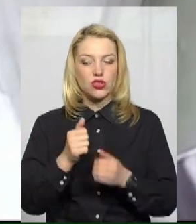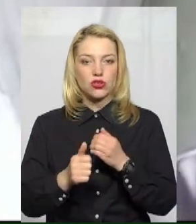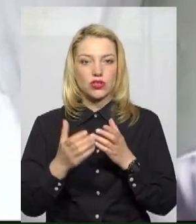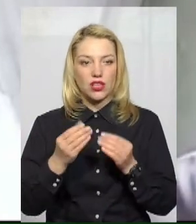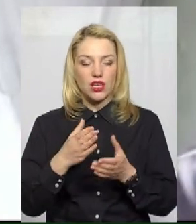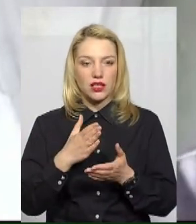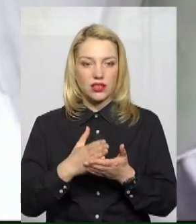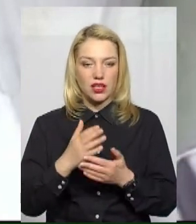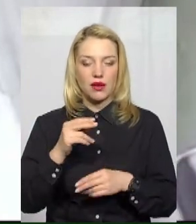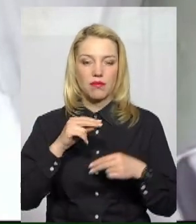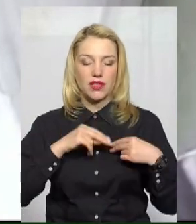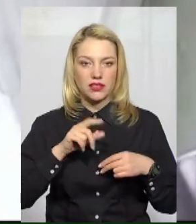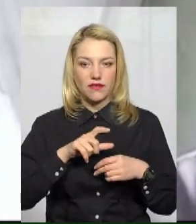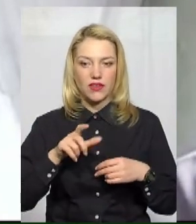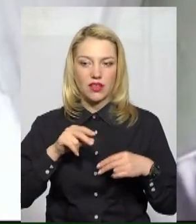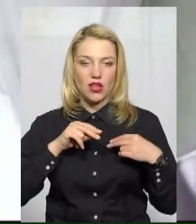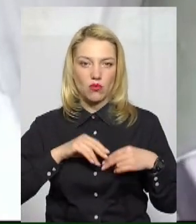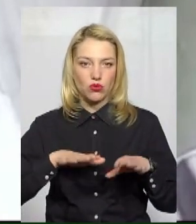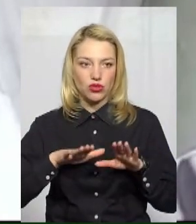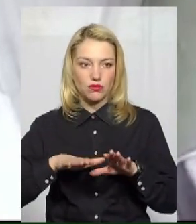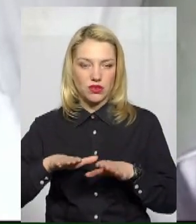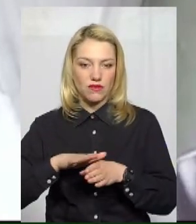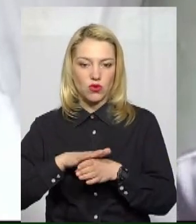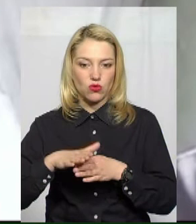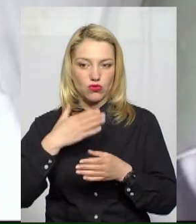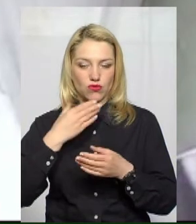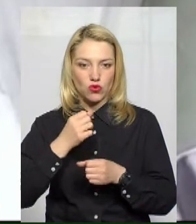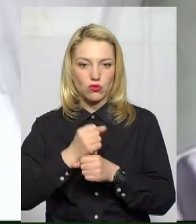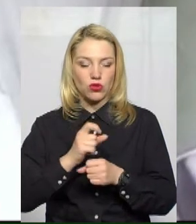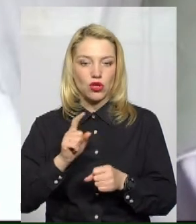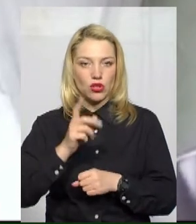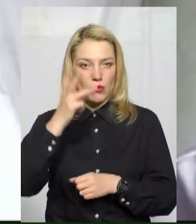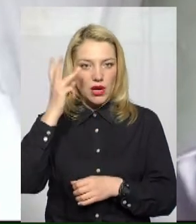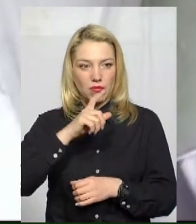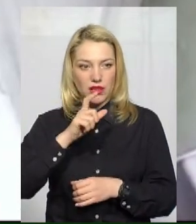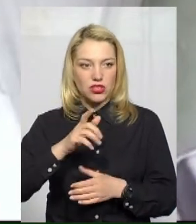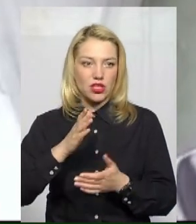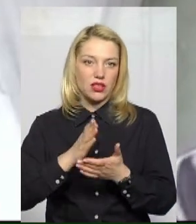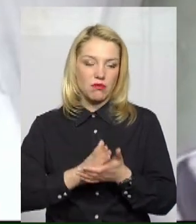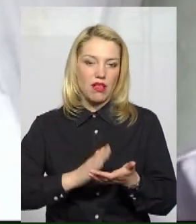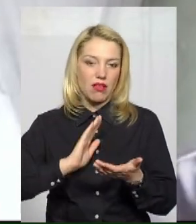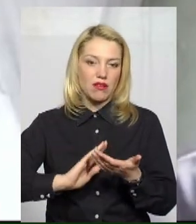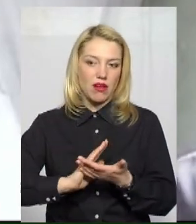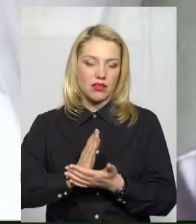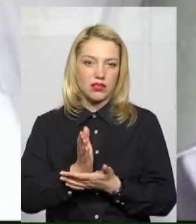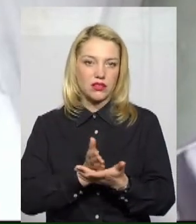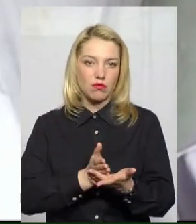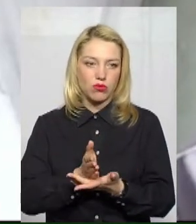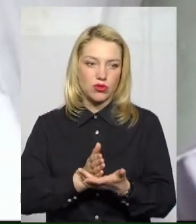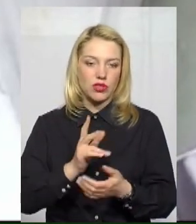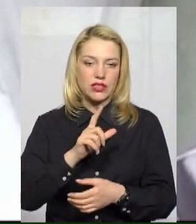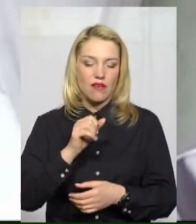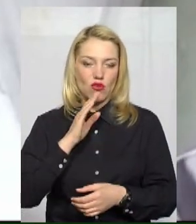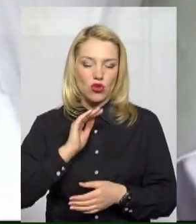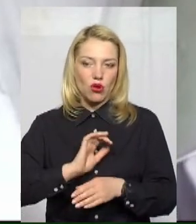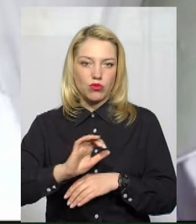на робочих місцях і виконують роботу для того, що хмельничани мали якісні послуги з водопостачання і водовідведення. Цього нам